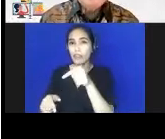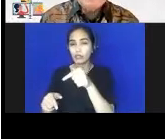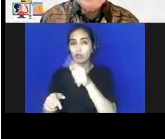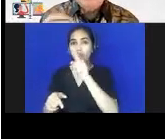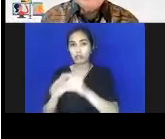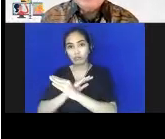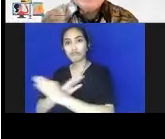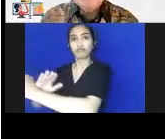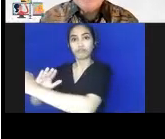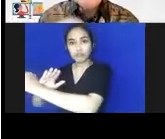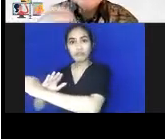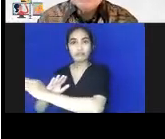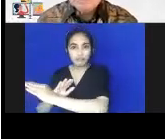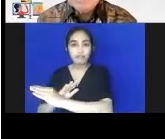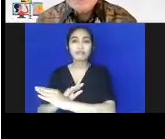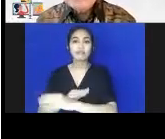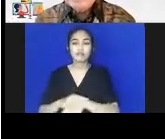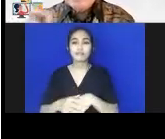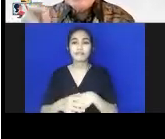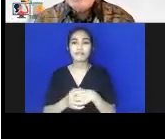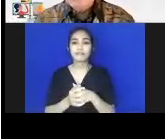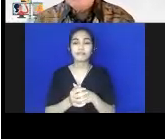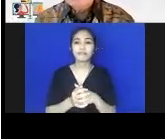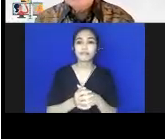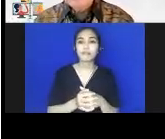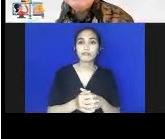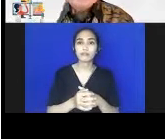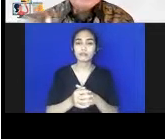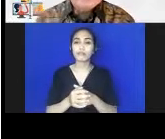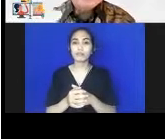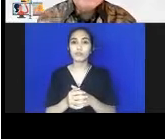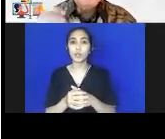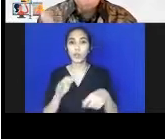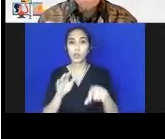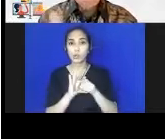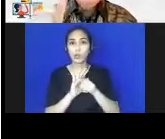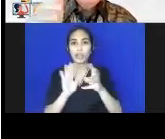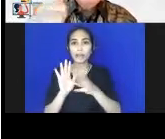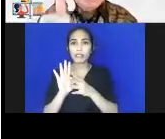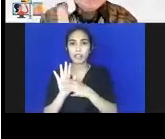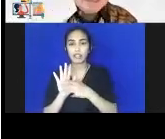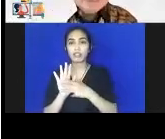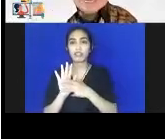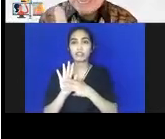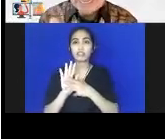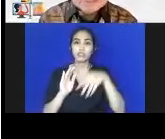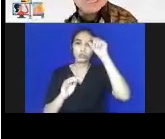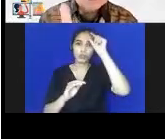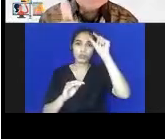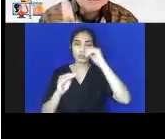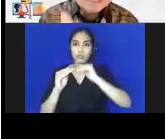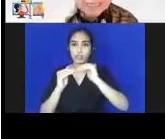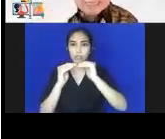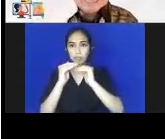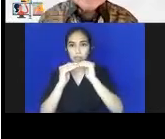sebagian dimaksud oleh ayat dua tadi, ada satu, diarahkan untuk meningkatkan status kesehatan, ingat,